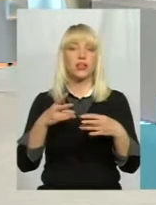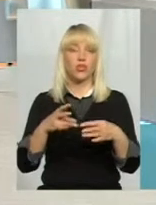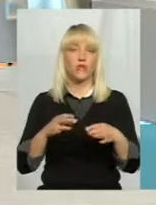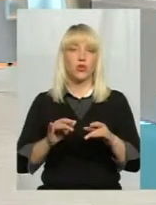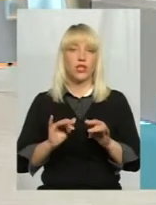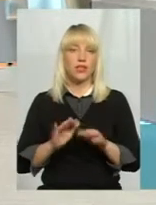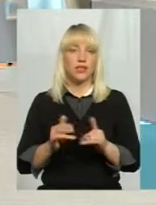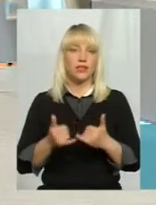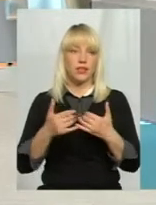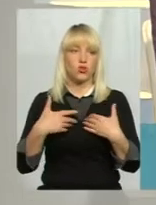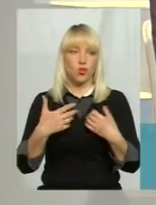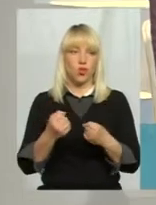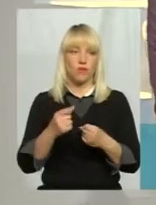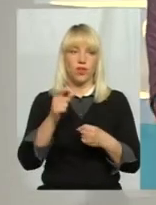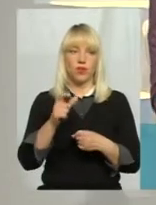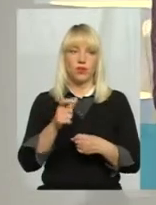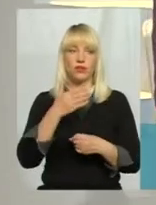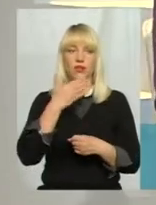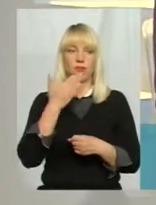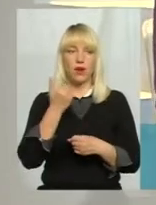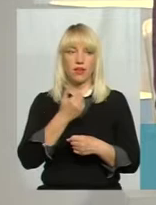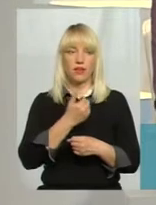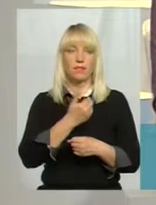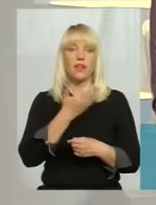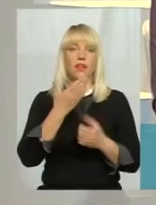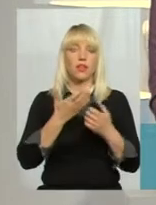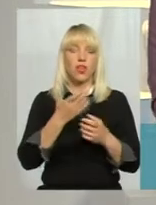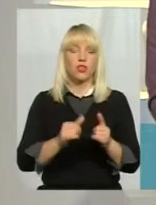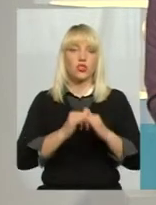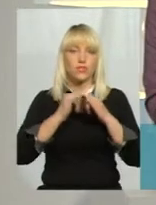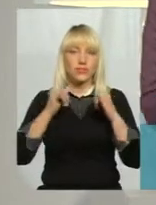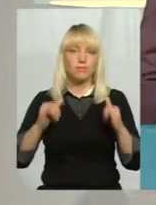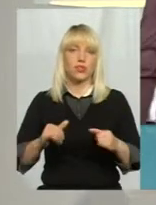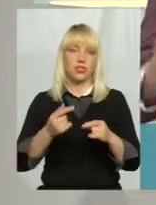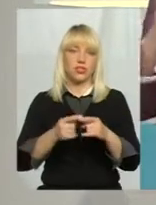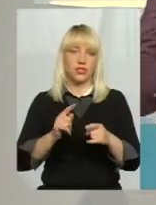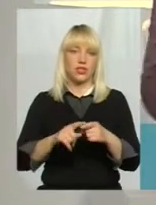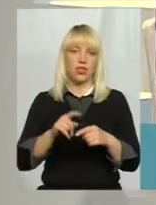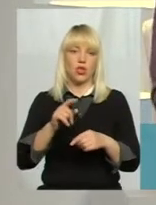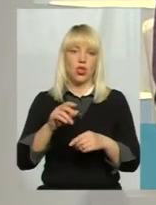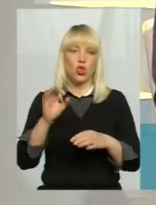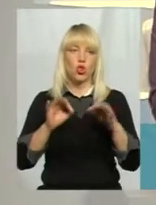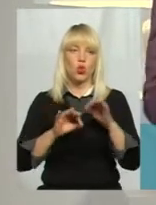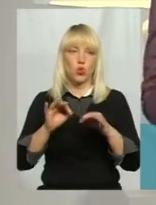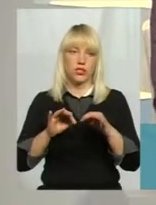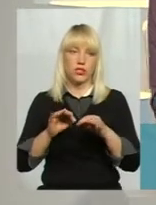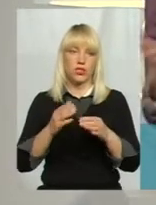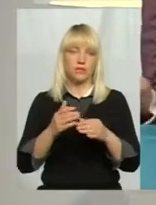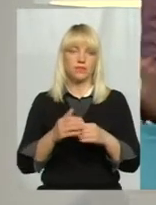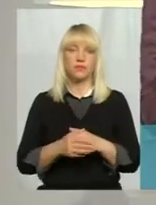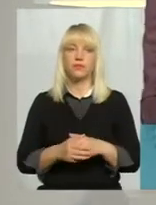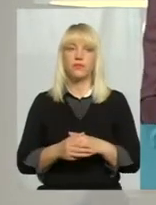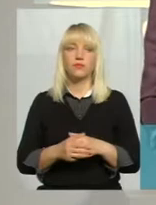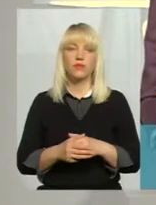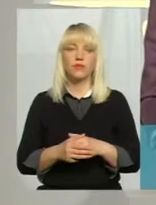здоров'я людини не приносить. Ні, я про сьогоднішній день. От коли збільшена ця доза гіпохлориду натрію, от збільшили її в воді, а і куди